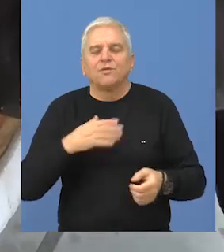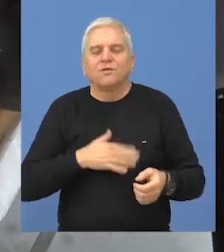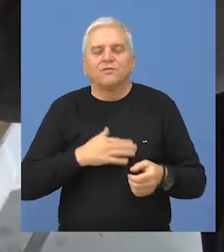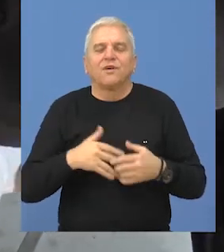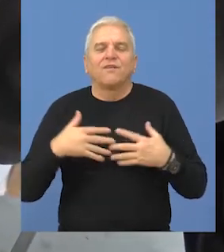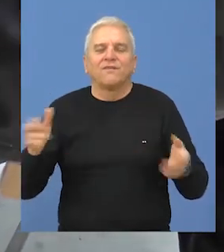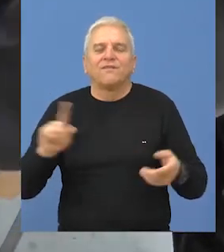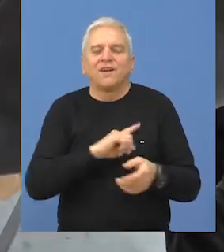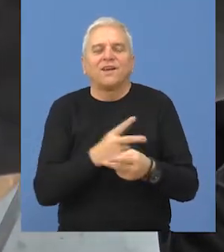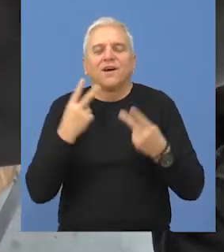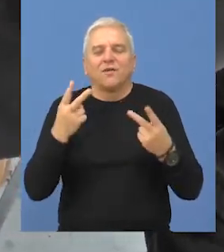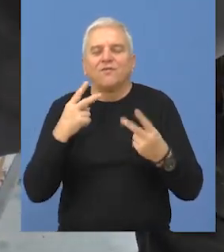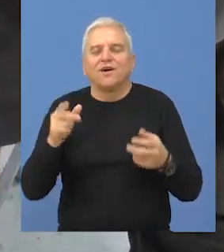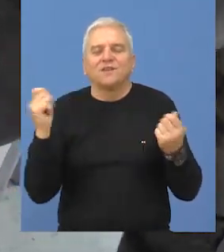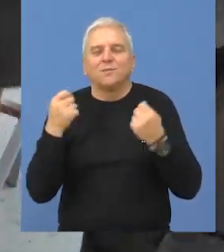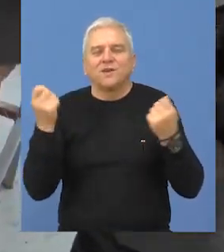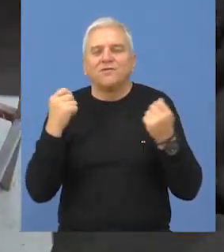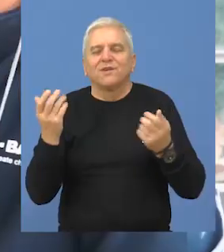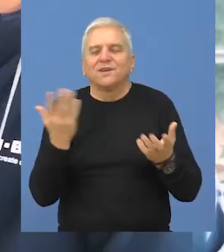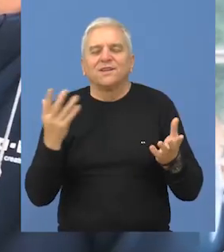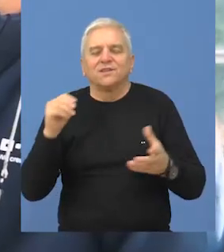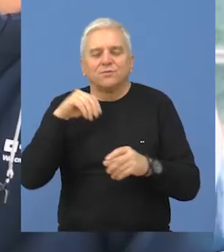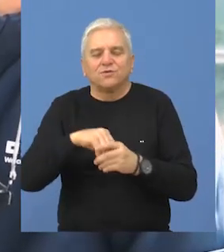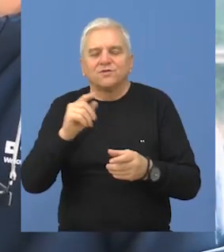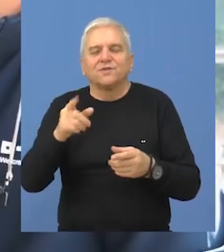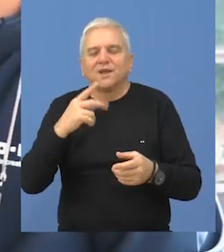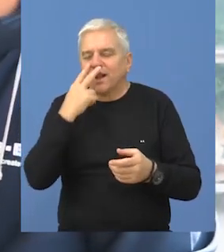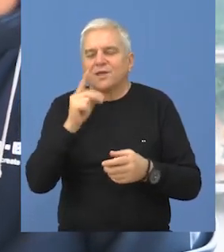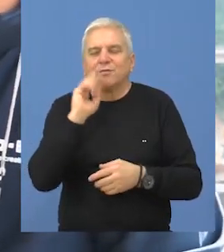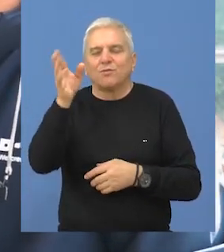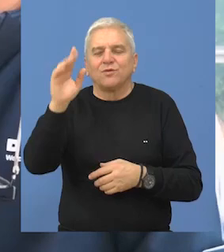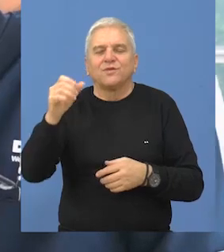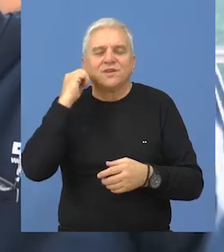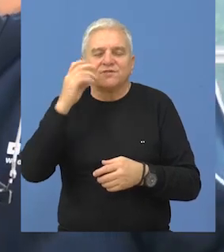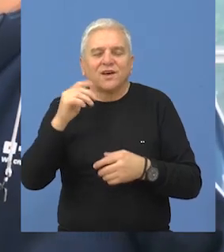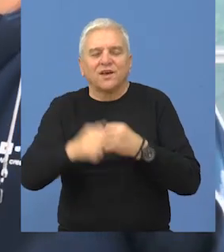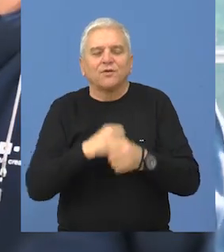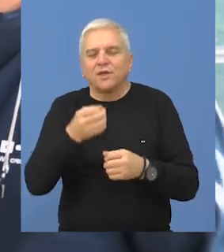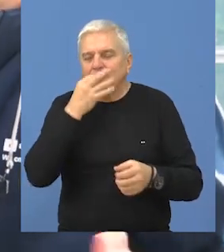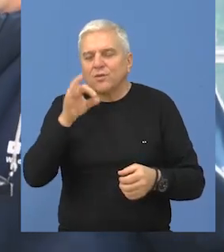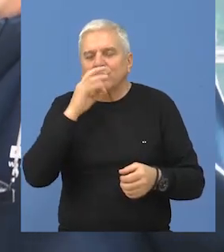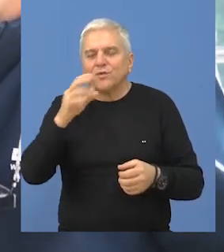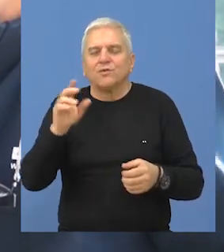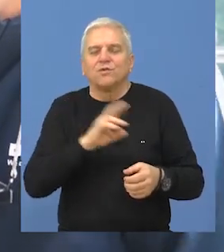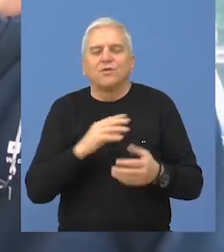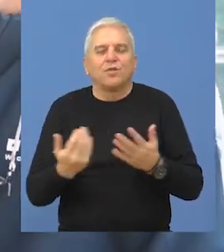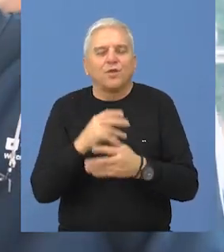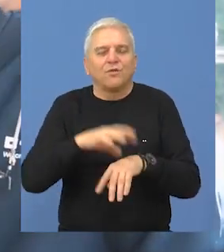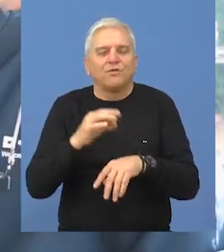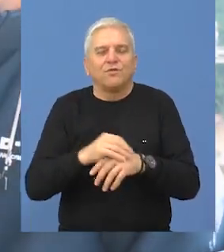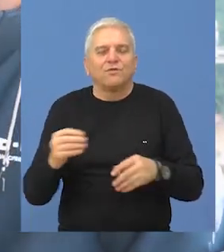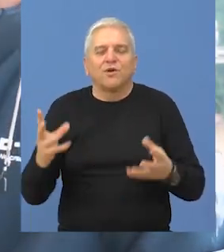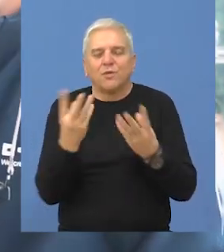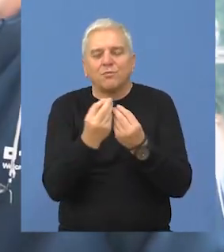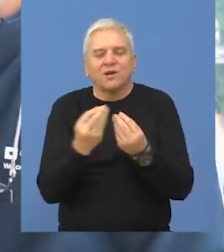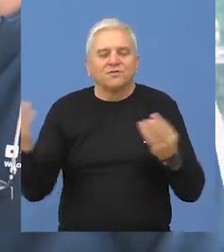jedna značajna, čini mi se, manifestacija gde ćemo u narednom periodu gledati da svake godine se poboljšava, da se ima na umu